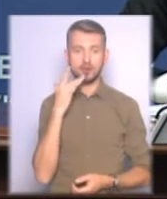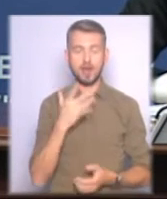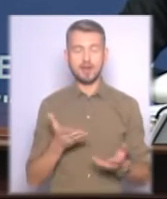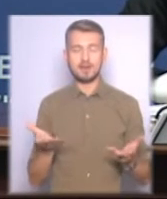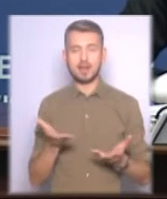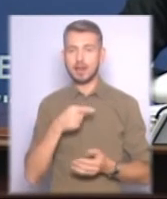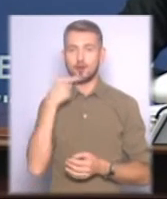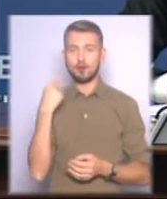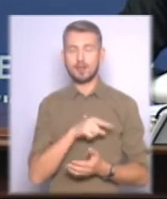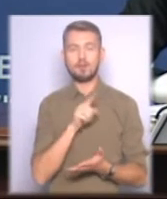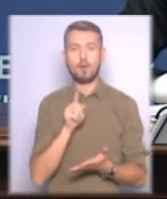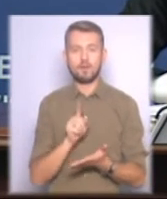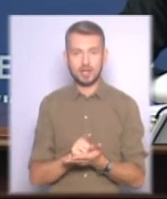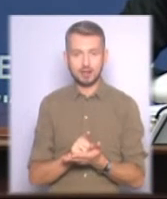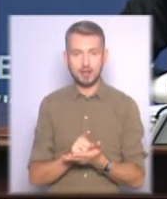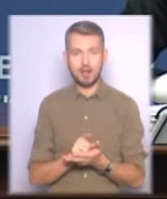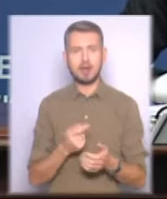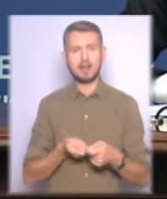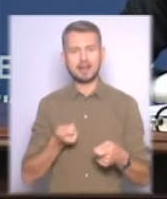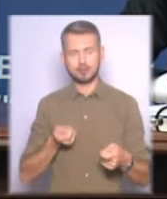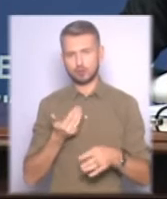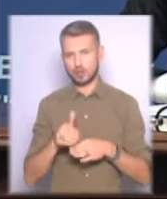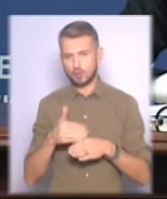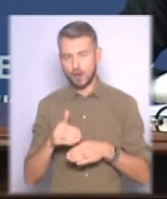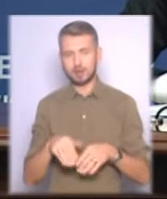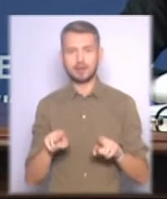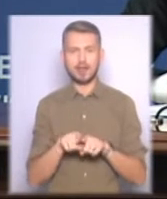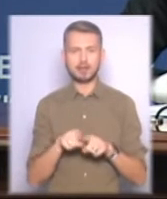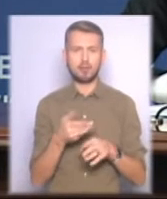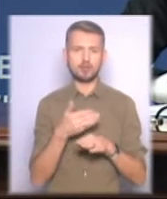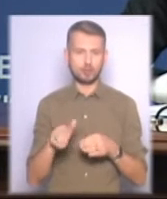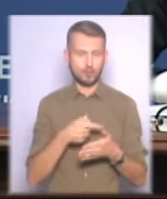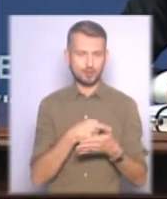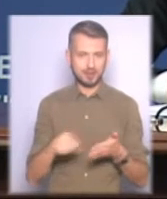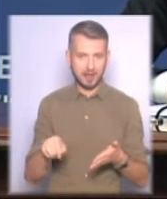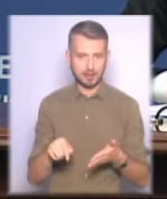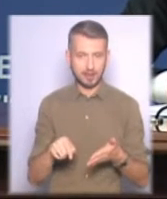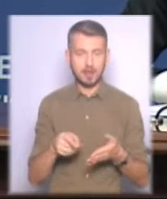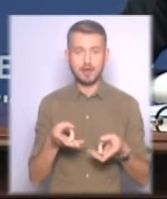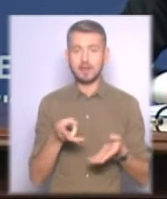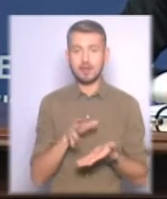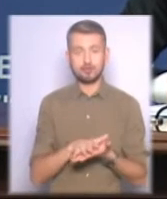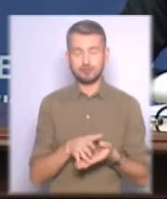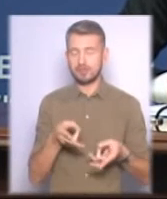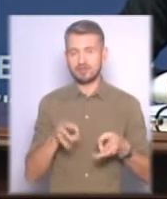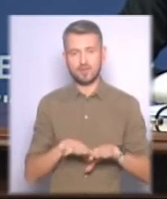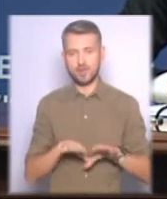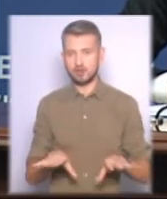Росія повинна реструктуризувати і так само частково списати, залишились невирішеними.